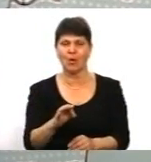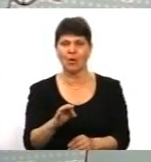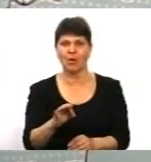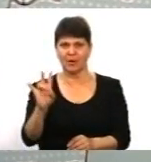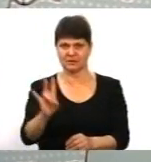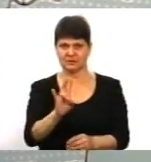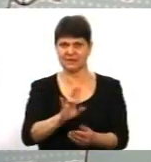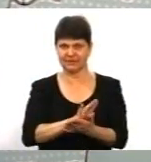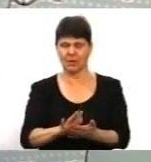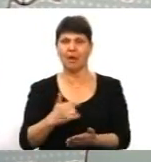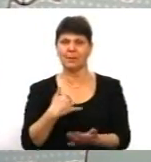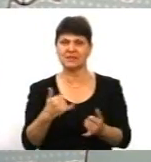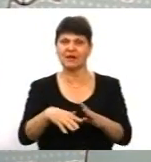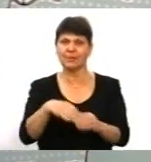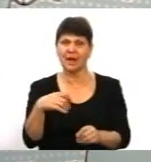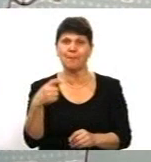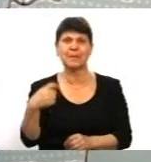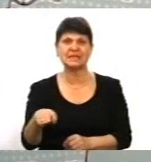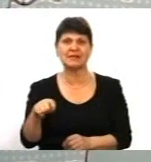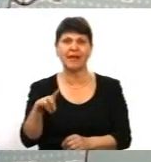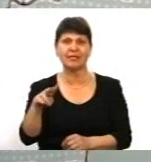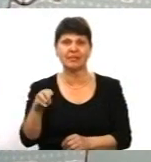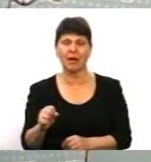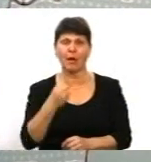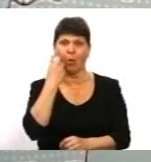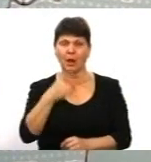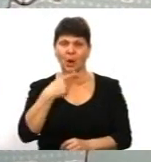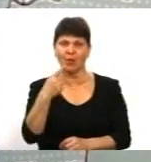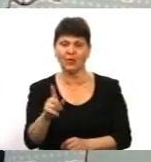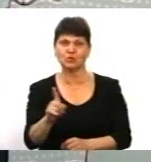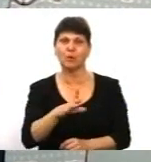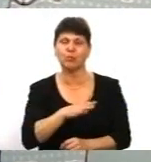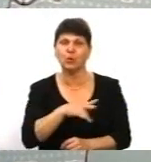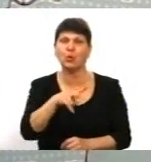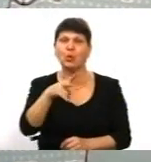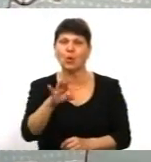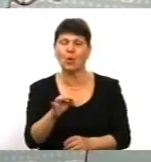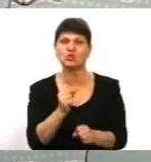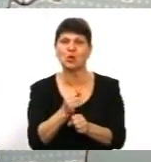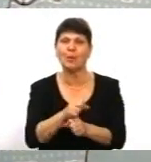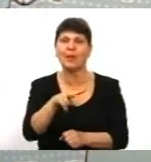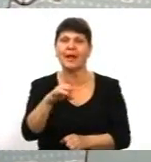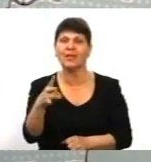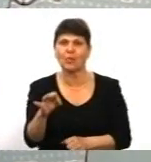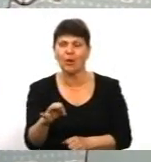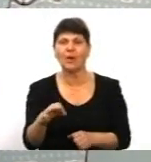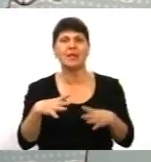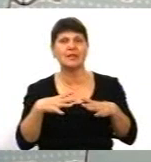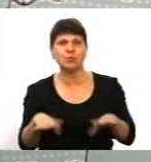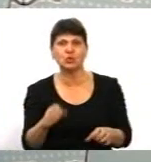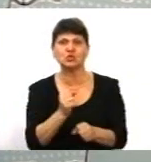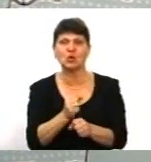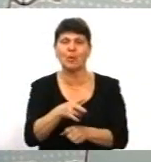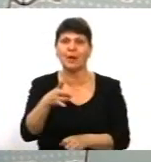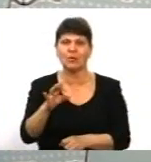обираємо президента. Коли ми кажемо про те, що було зроблено, що не зроблено, безумовно, було дуже